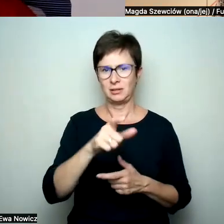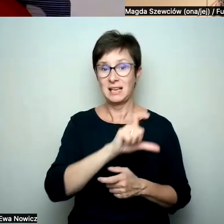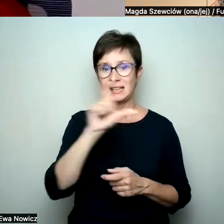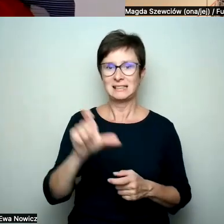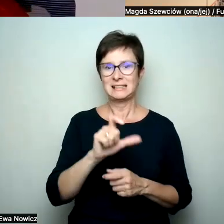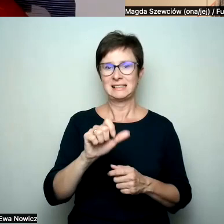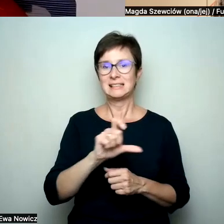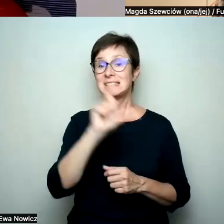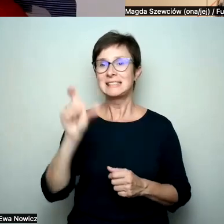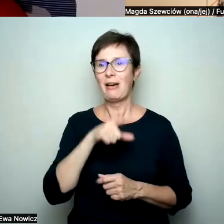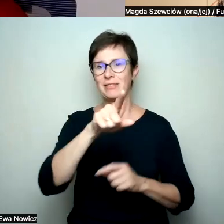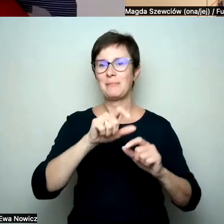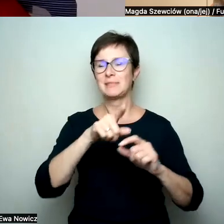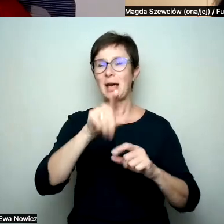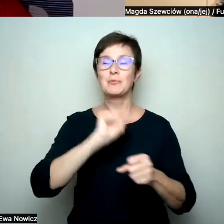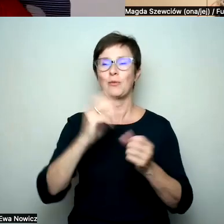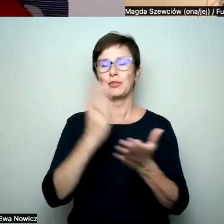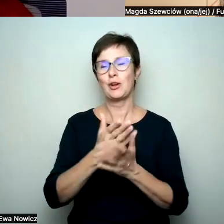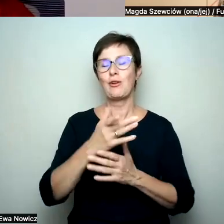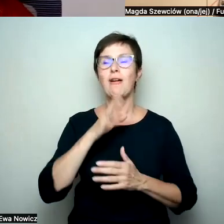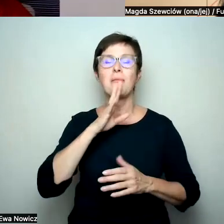pomyślała sobie, tak, u mnie same Labradory.